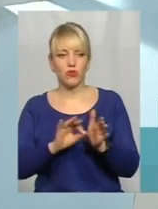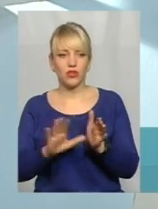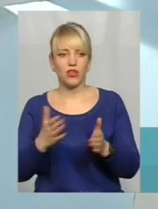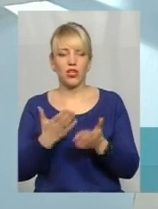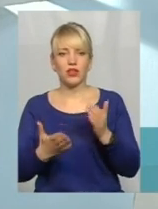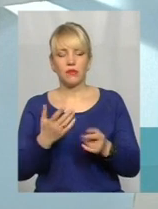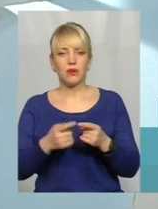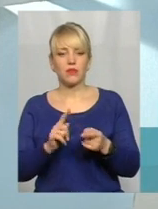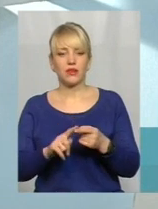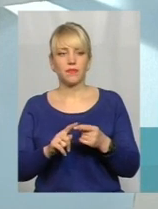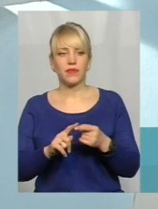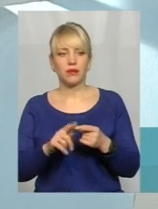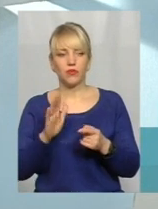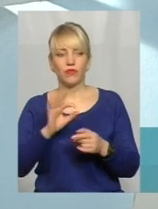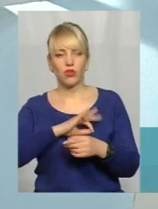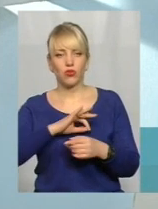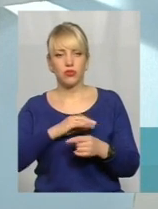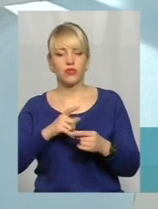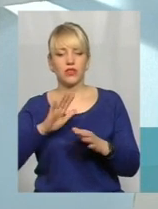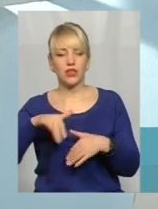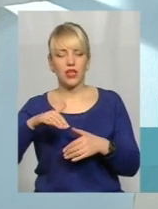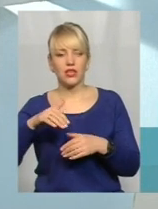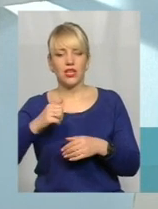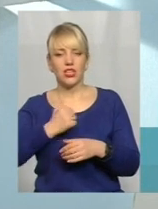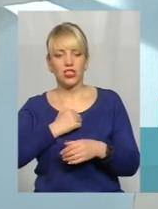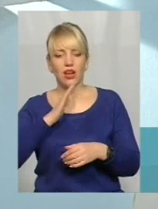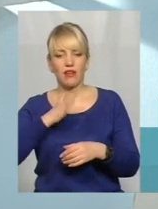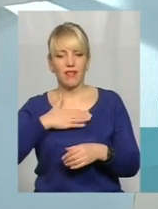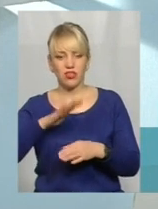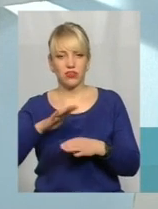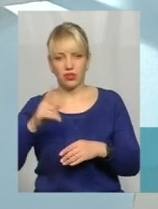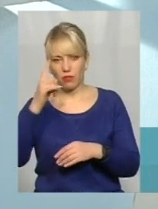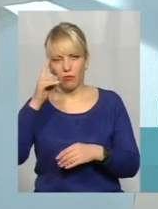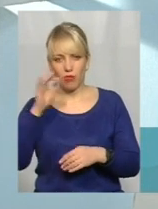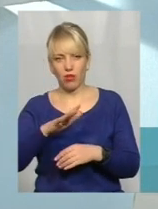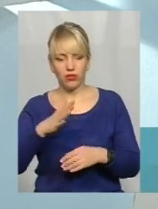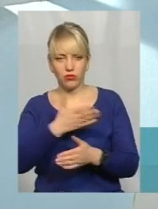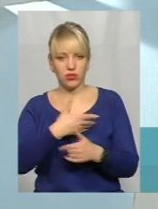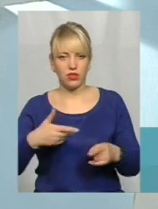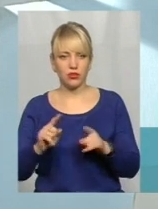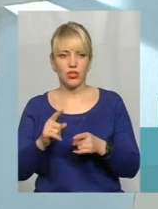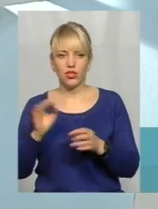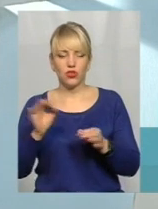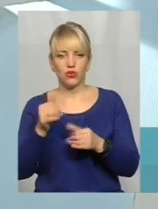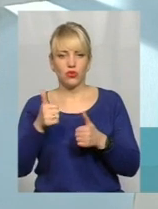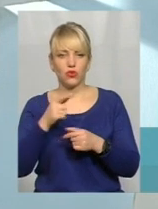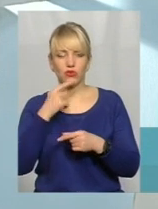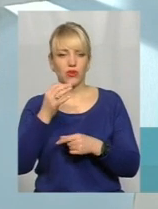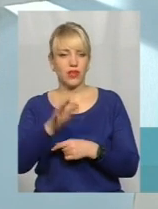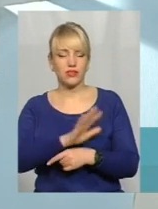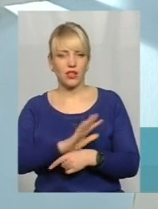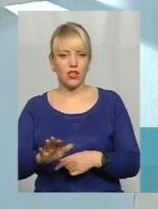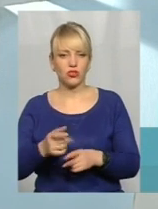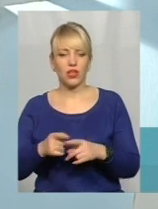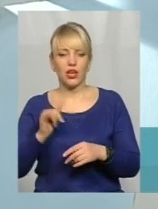джерела енергії використовувати, то, на жаль, потім наші діти нас проклонуть і скажуть, що, та нічого не скажуть хорошого, тобто, тому треба думати наперед,